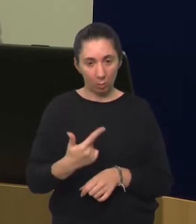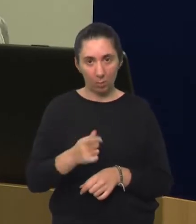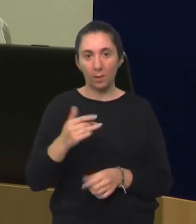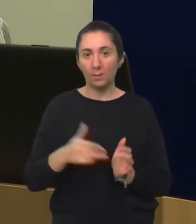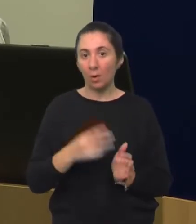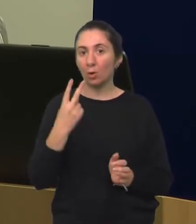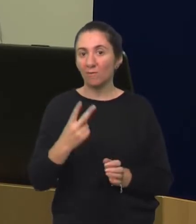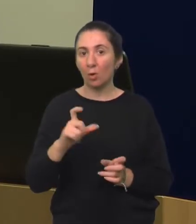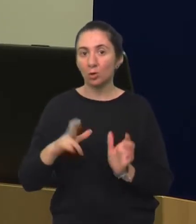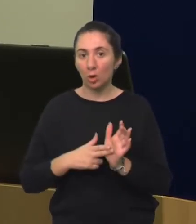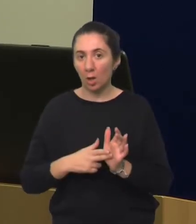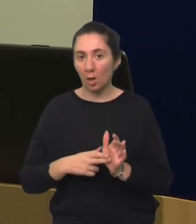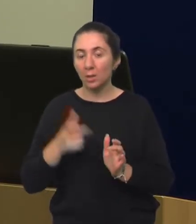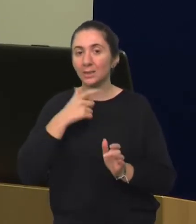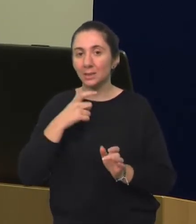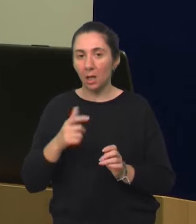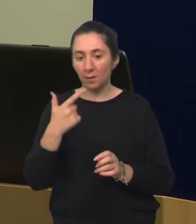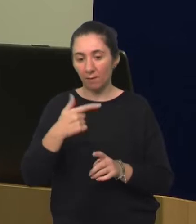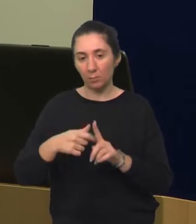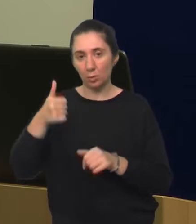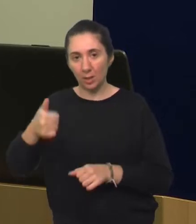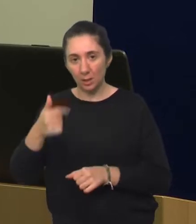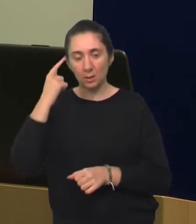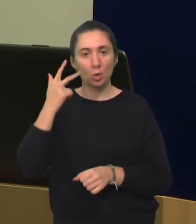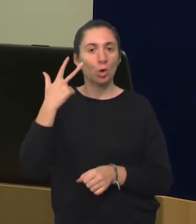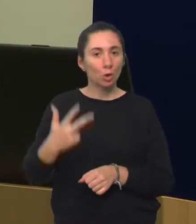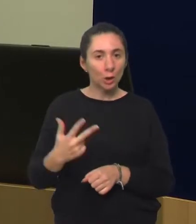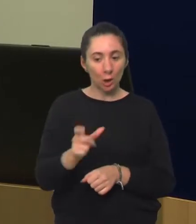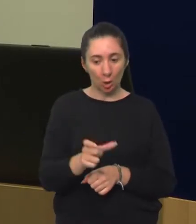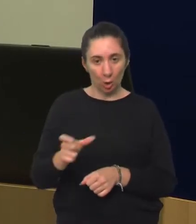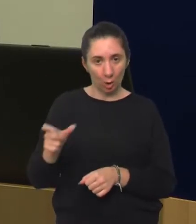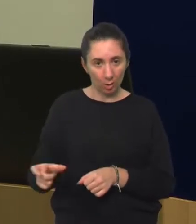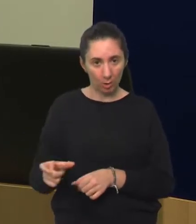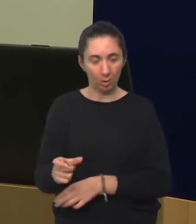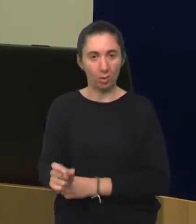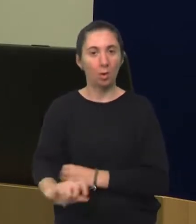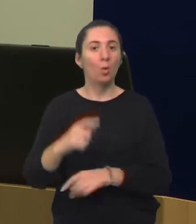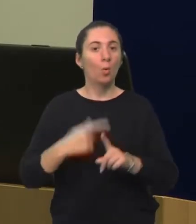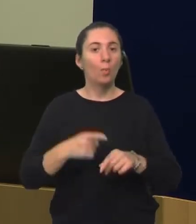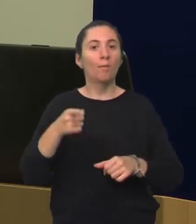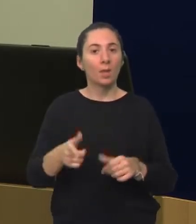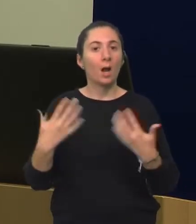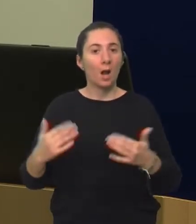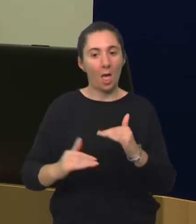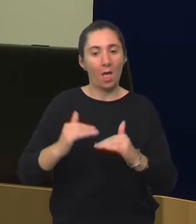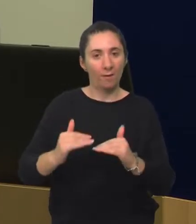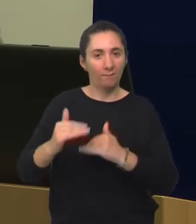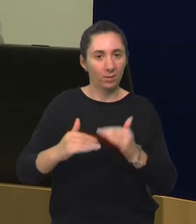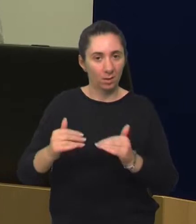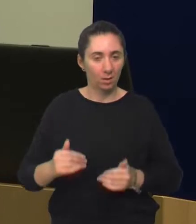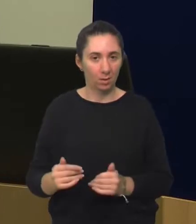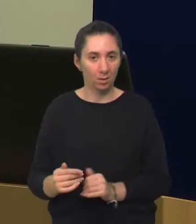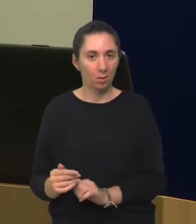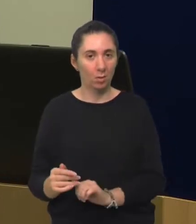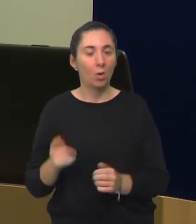bi već trebao imati dvočlani. Što postoje stariji, dva plus jedan, trebao bi već imati i tročlane i onda u pravilu ta lavina krene i